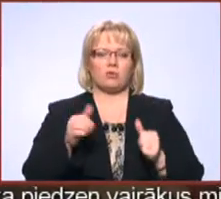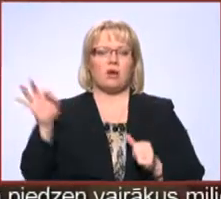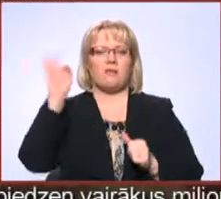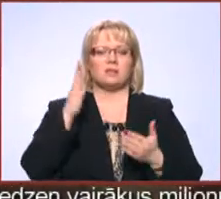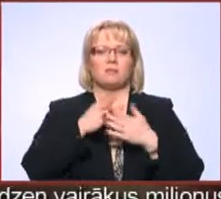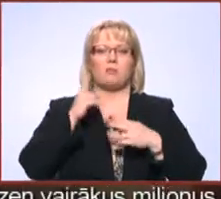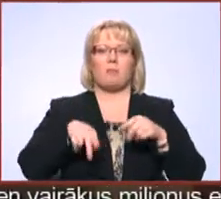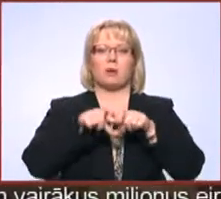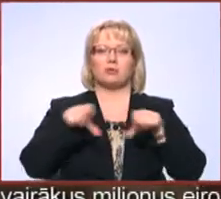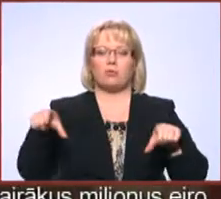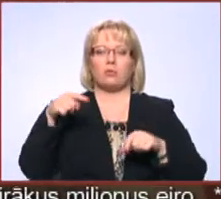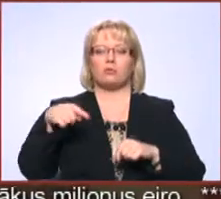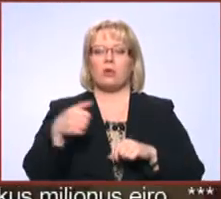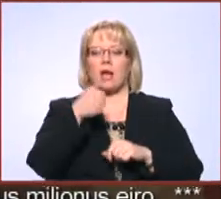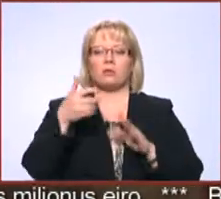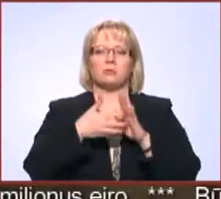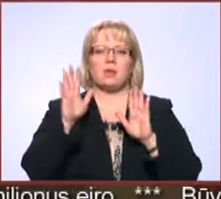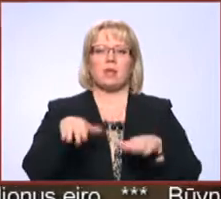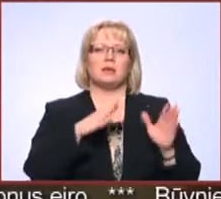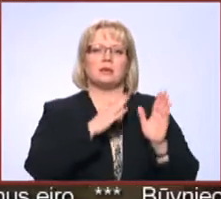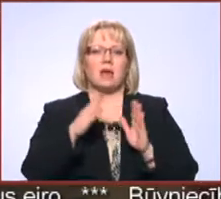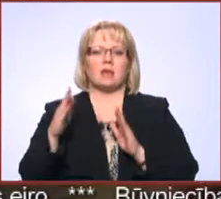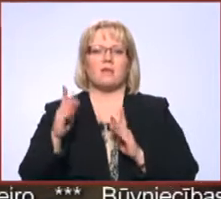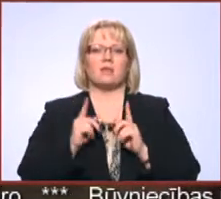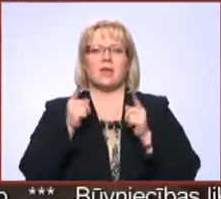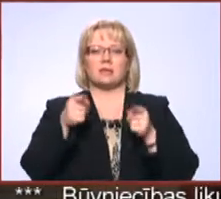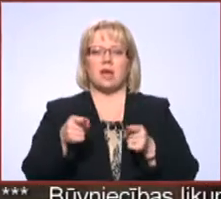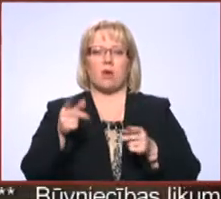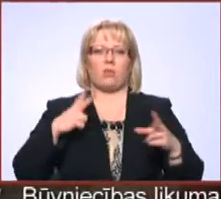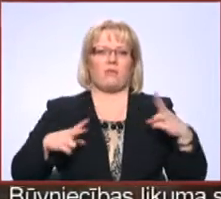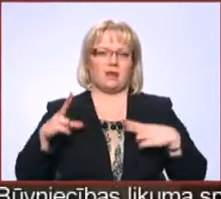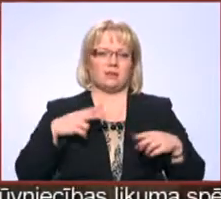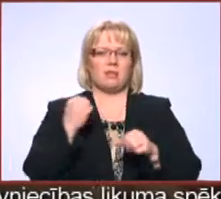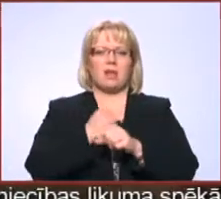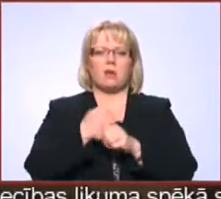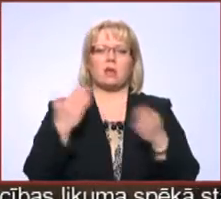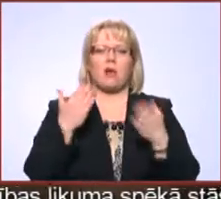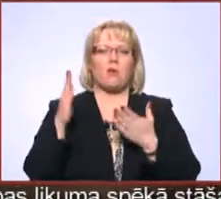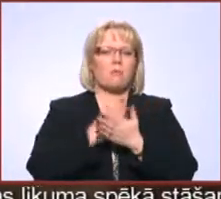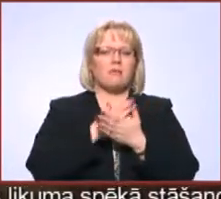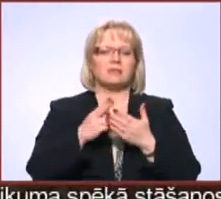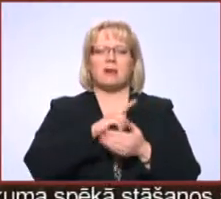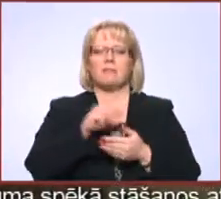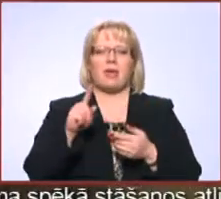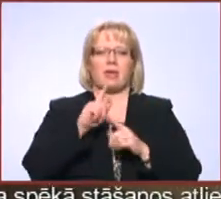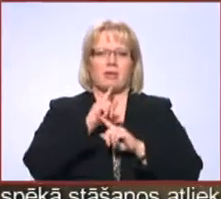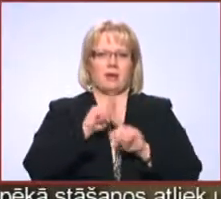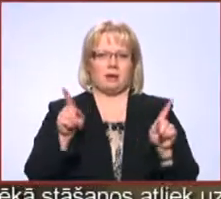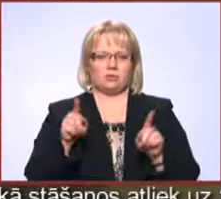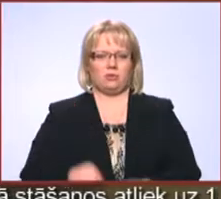esmu pabeigusi skolu un šogad izmantoju, lai sagatavotos iestājai universitātē, darot kaut ko pavisam neierastu.